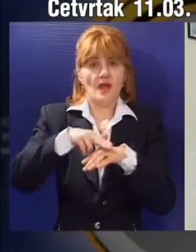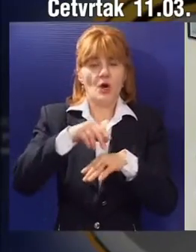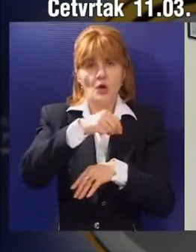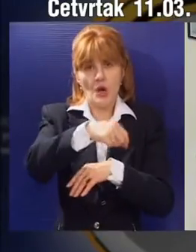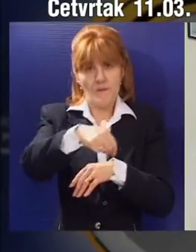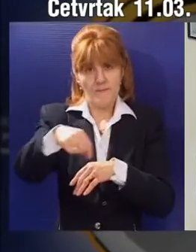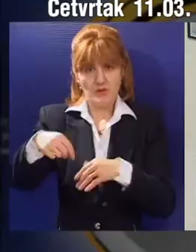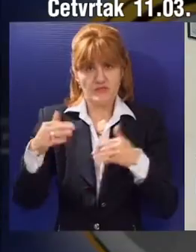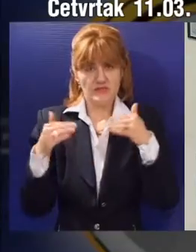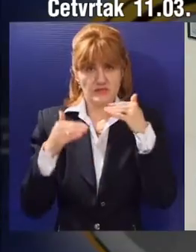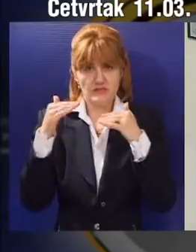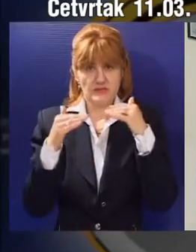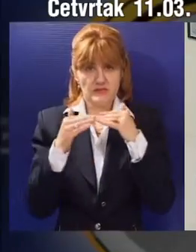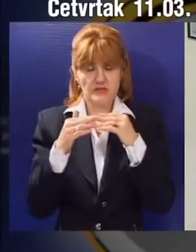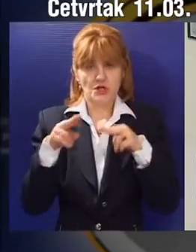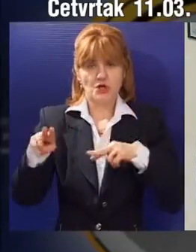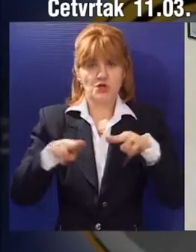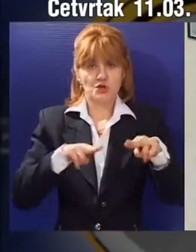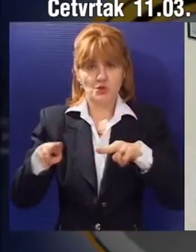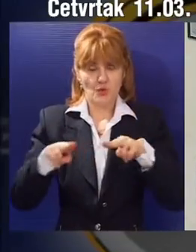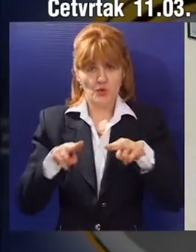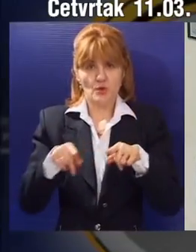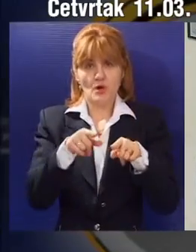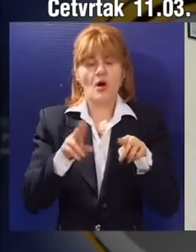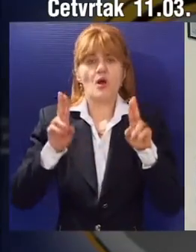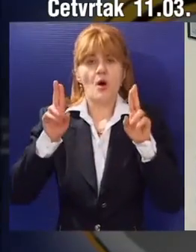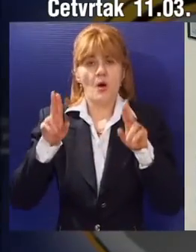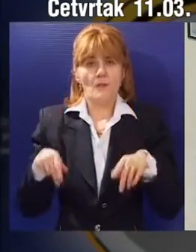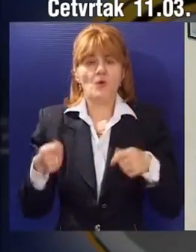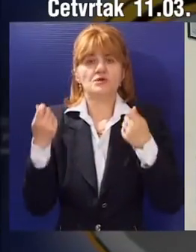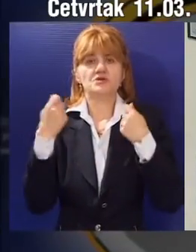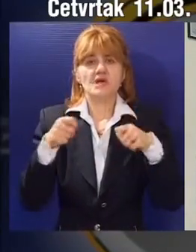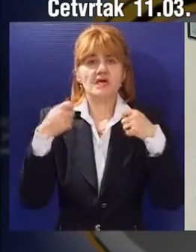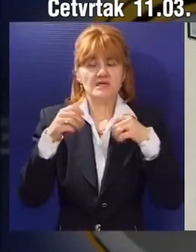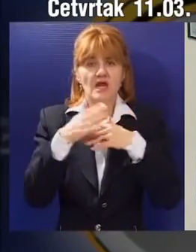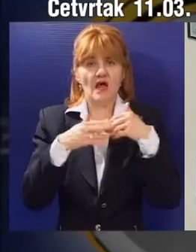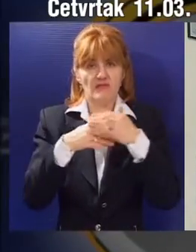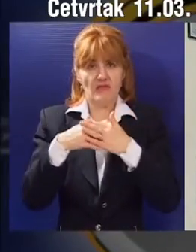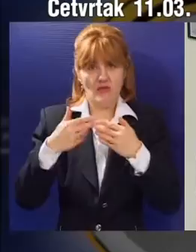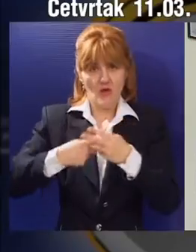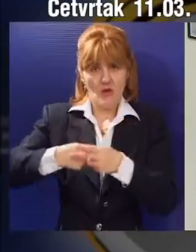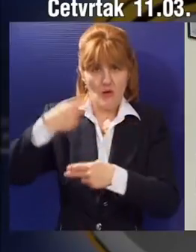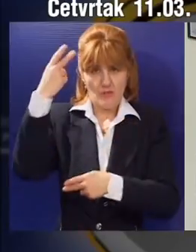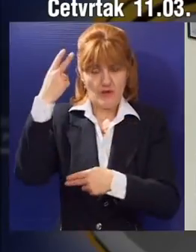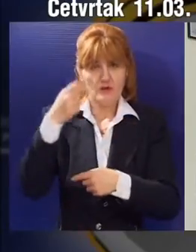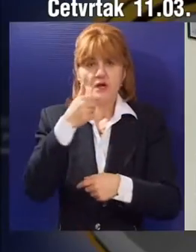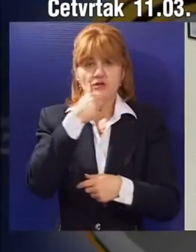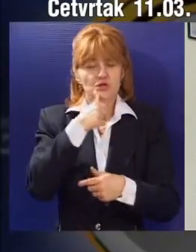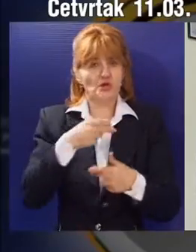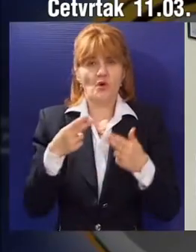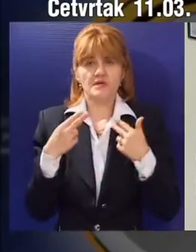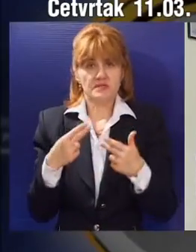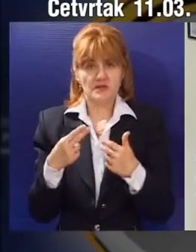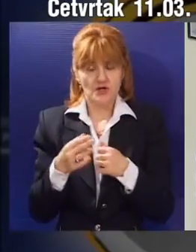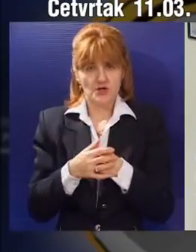sudskog poravnanja sa firmom Holtec oni će biti u mogućnosti da izgrade svoj objekat. Ono što je značajno još da se istakne